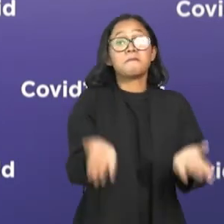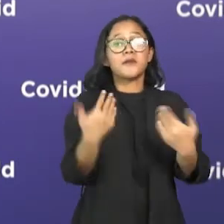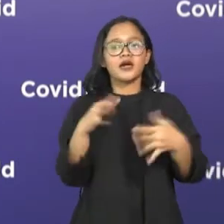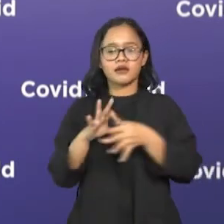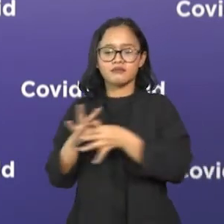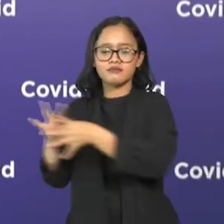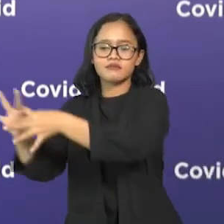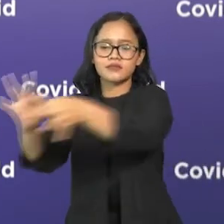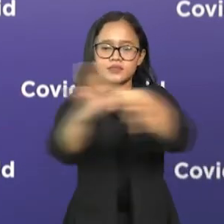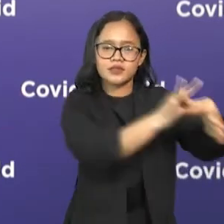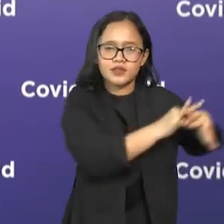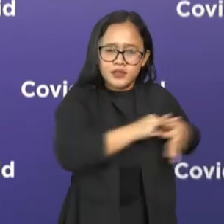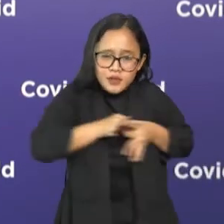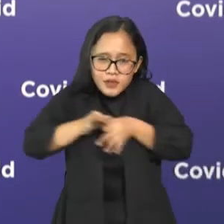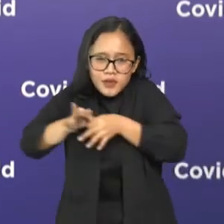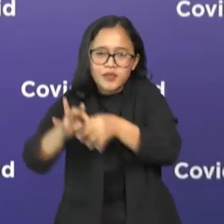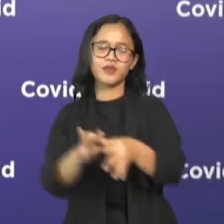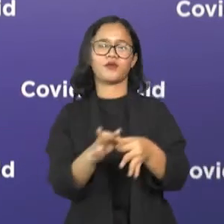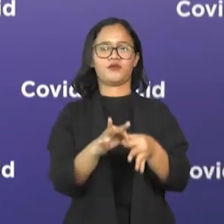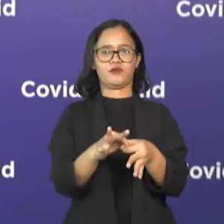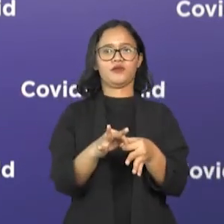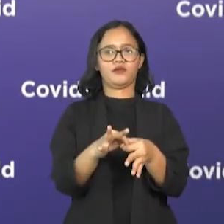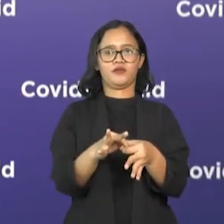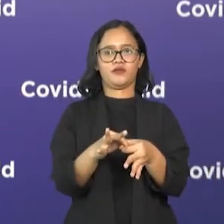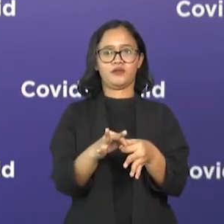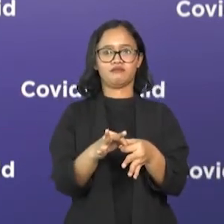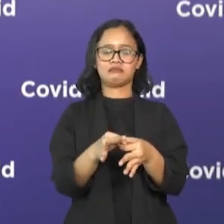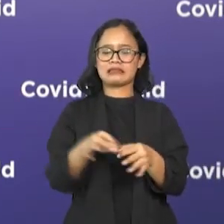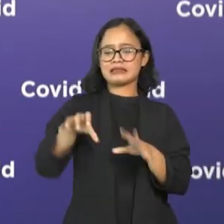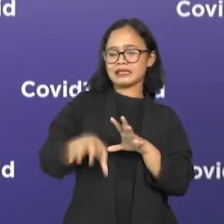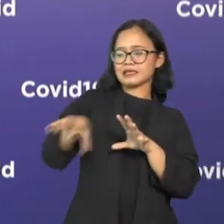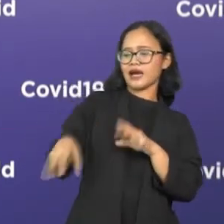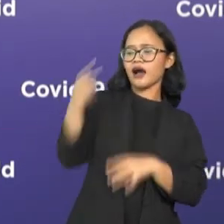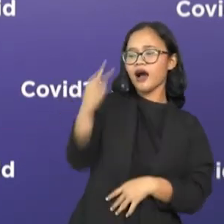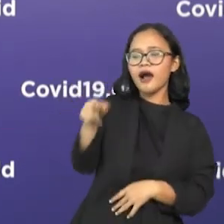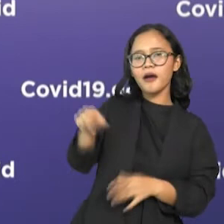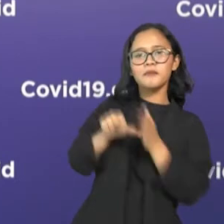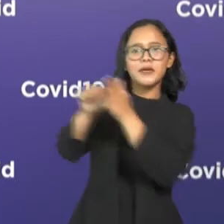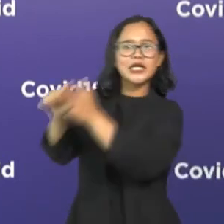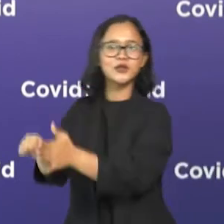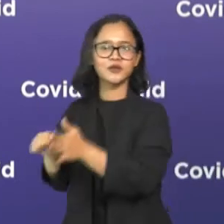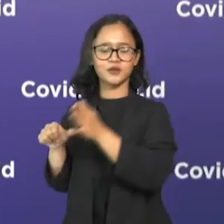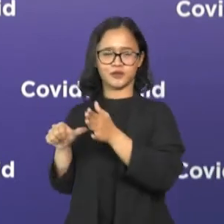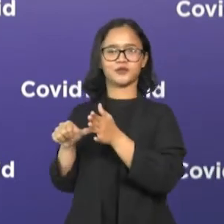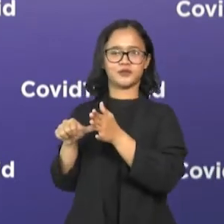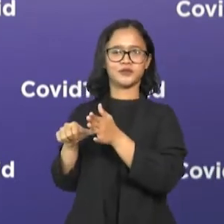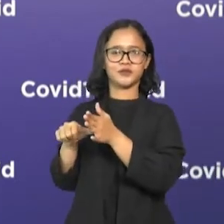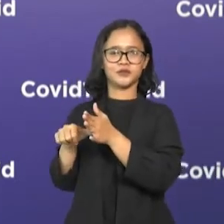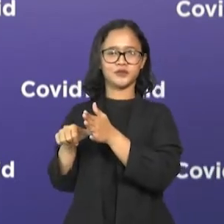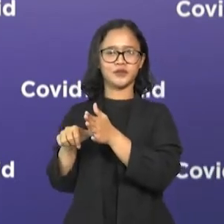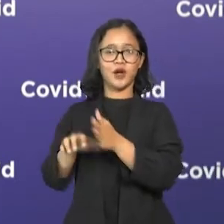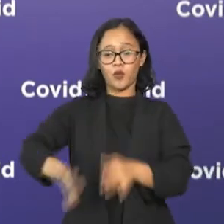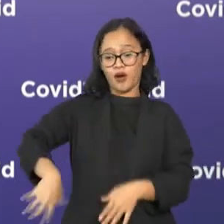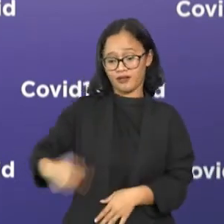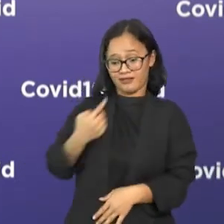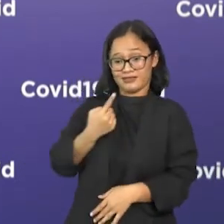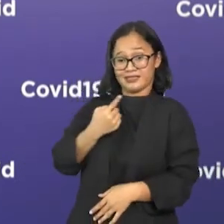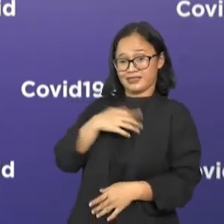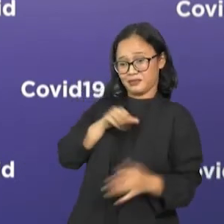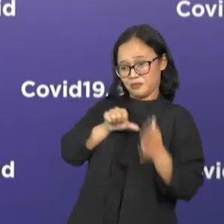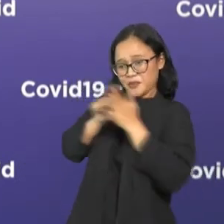umat manusia, membantu tetangga kita, membantu keluarga kita,